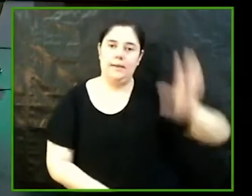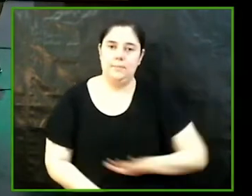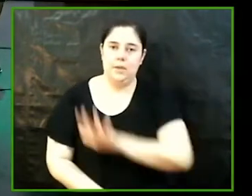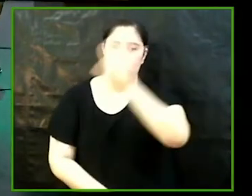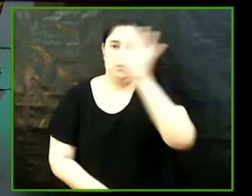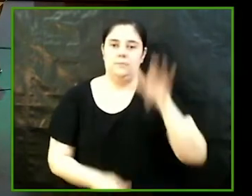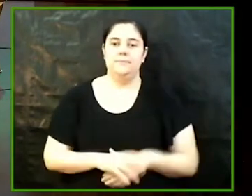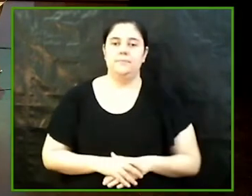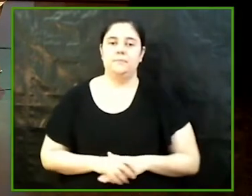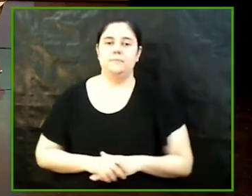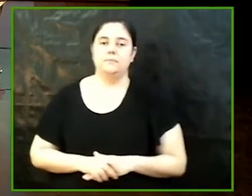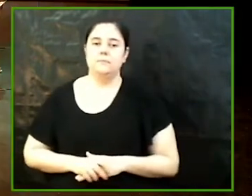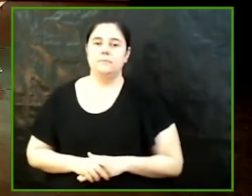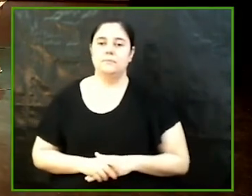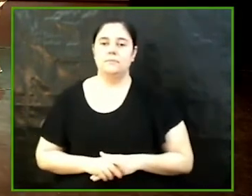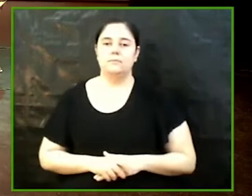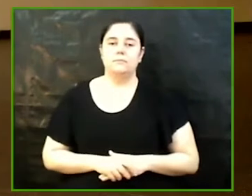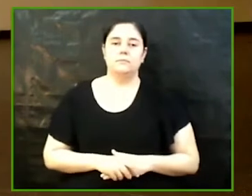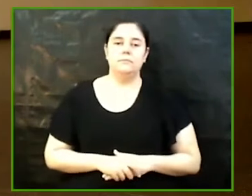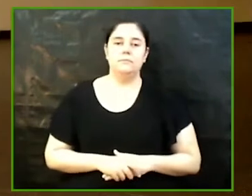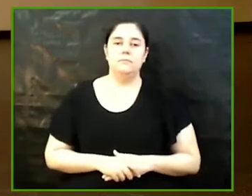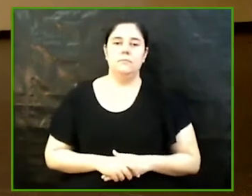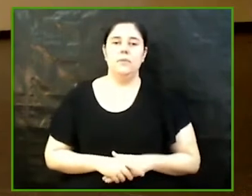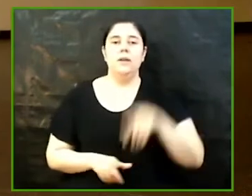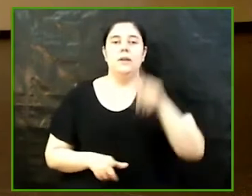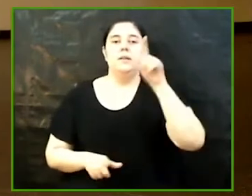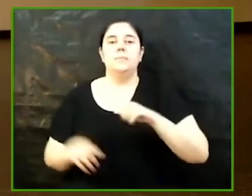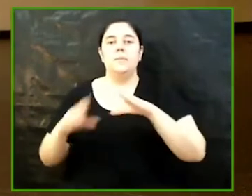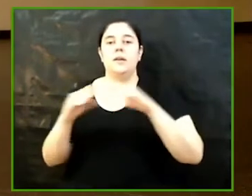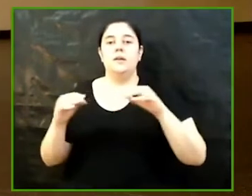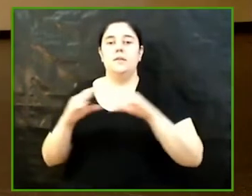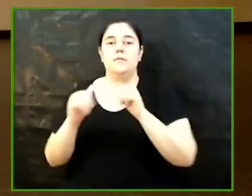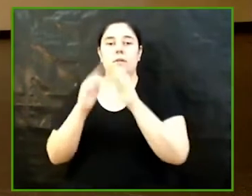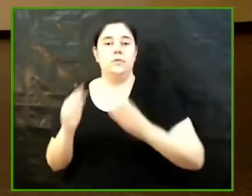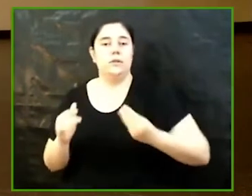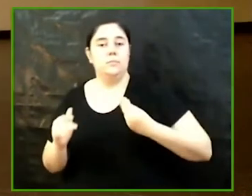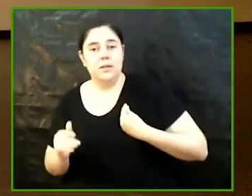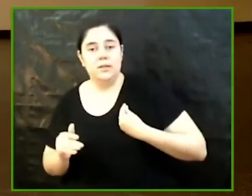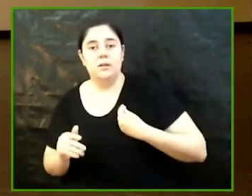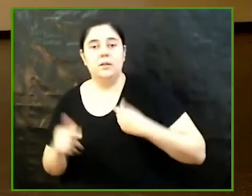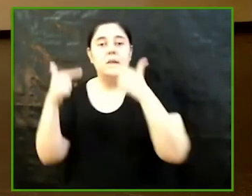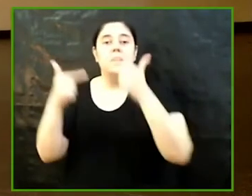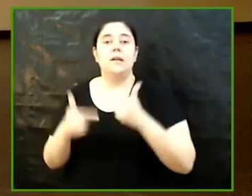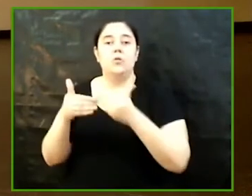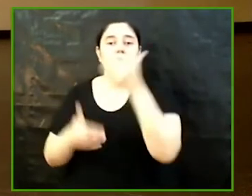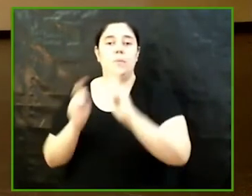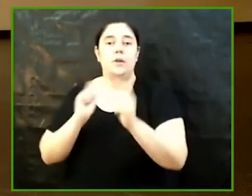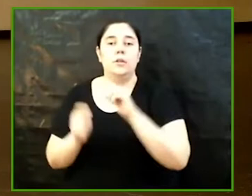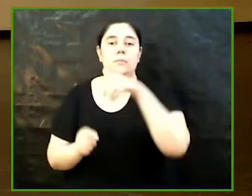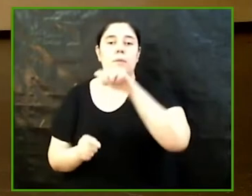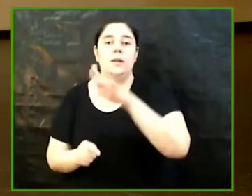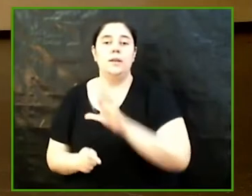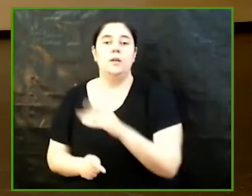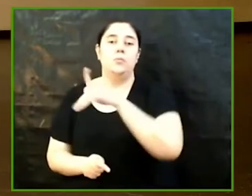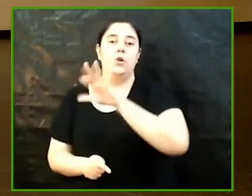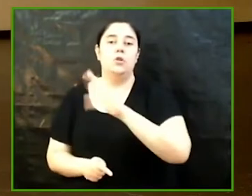gràcies Aina També de la Facultat de Ciències de la Comunicació el grau en Periodisme Maria Brós Carreras